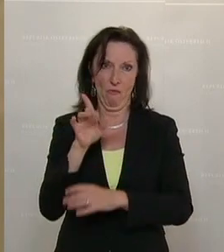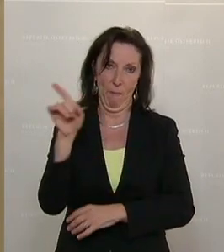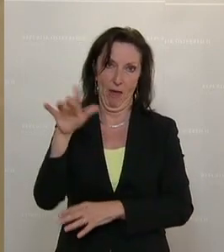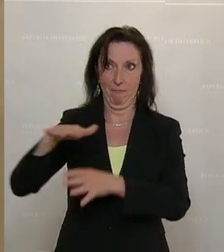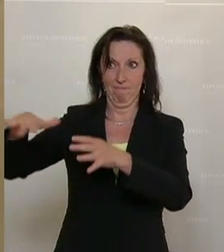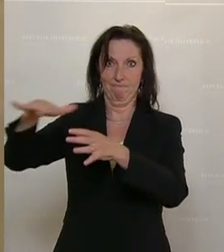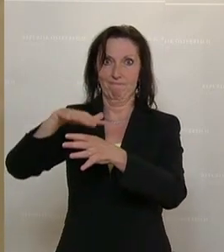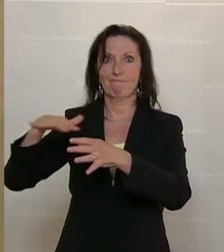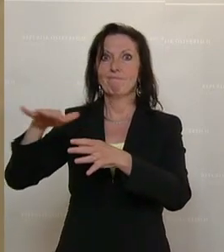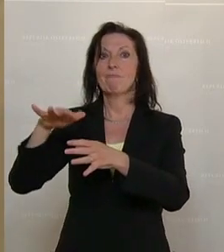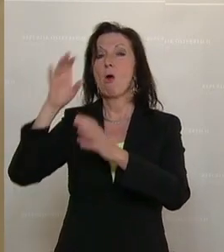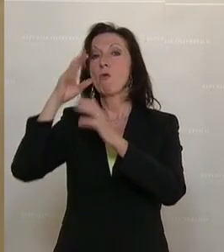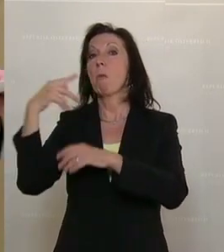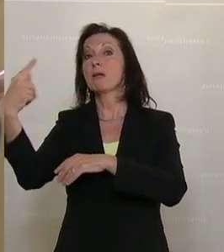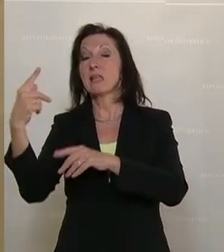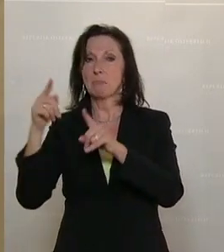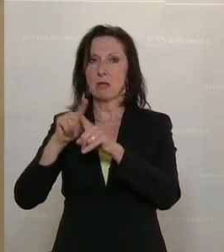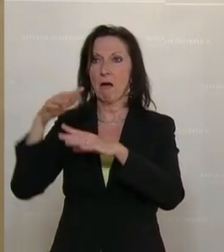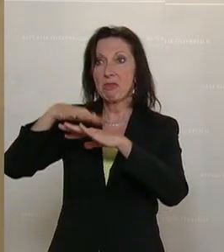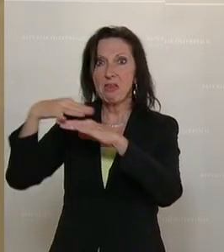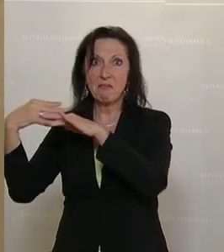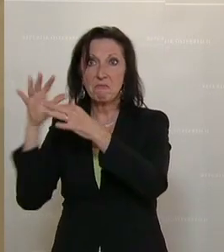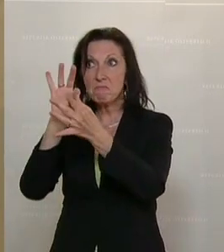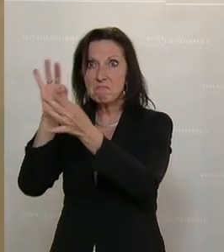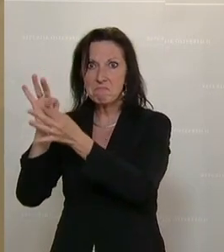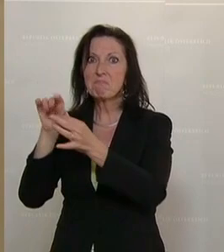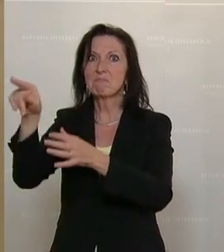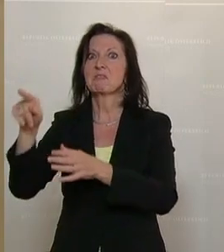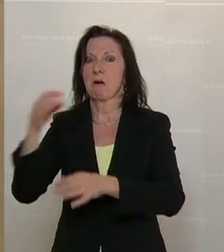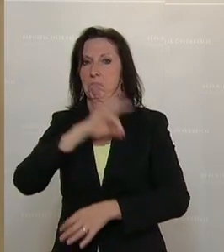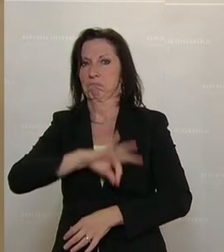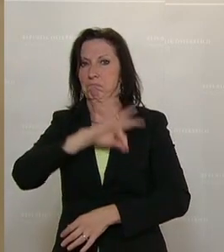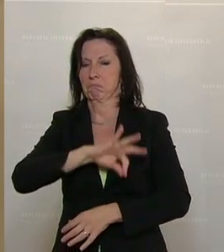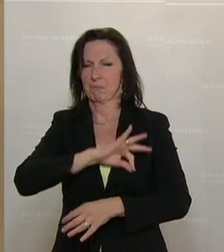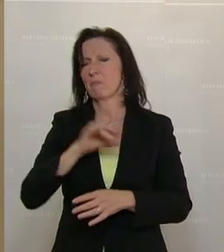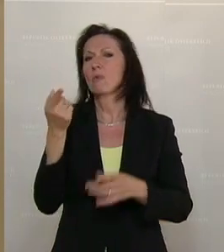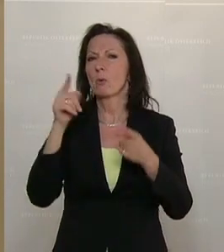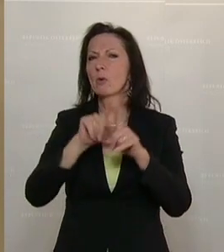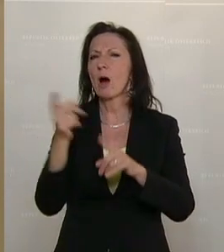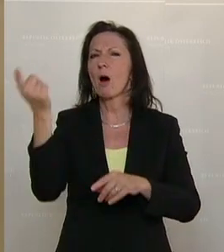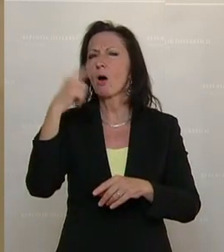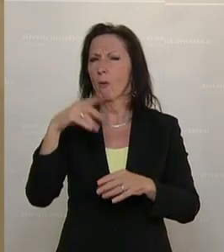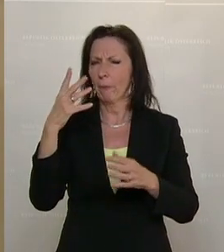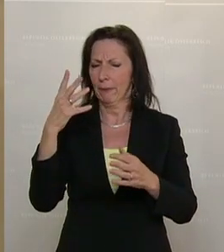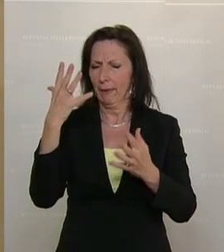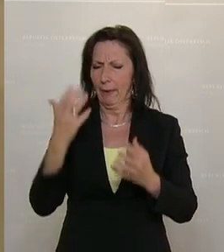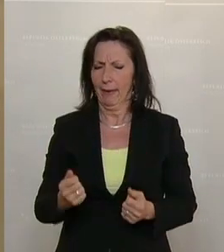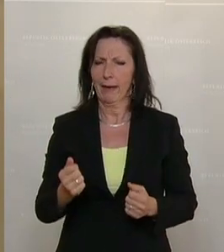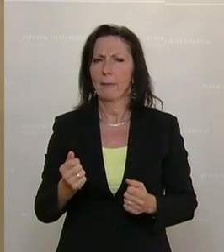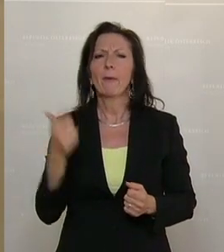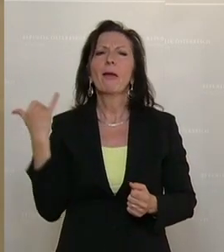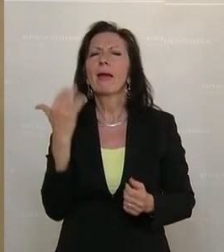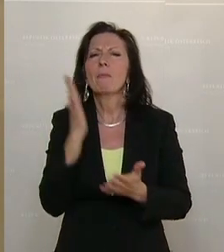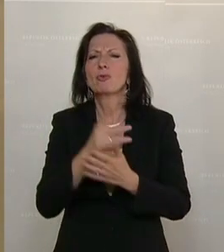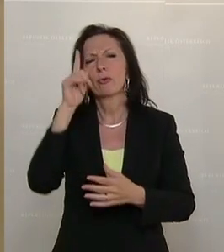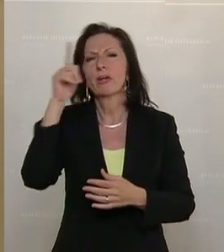verdienen daran und es wird sich auch herausstellen, aus was wir immer schon feststellen mussten, dass die ÖVP